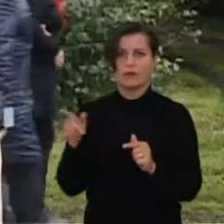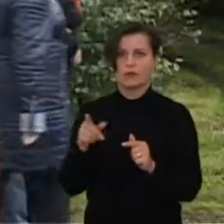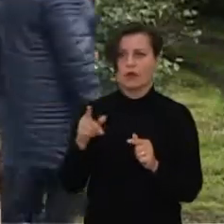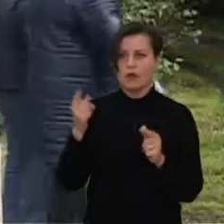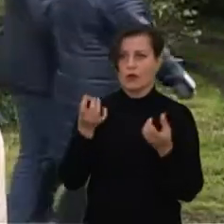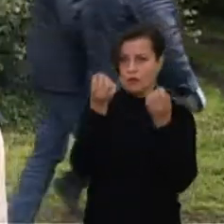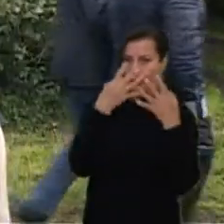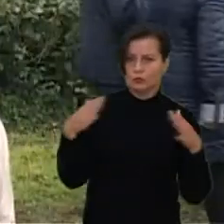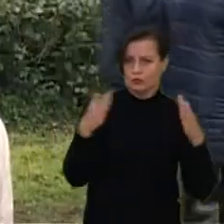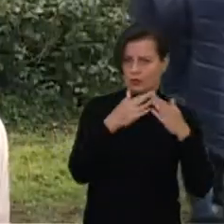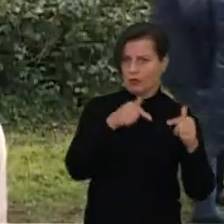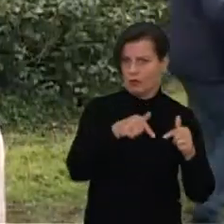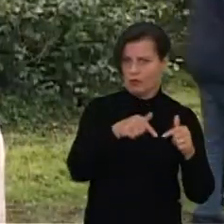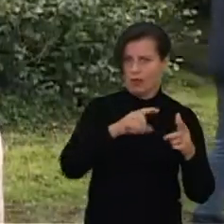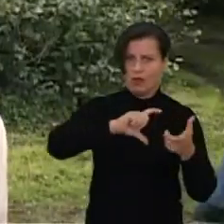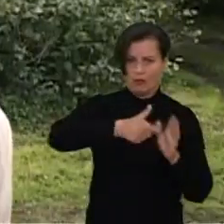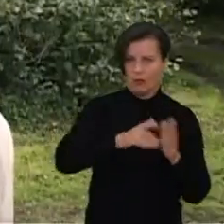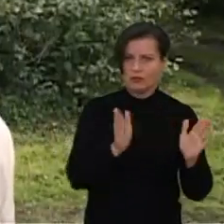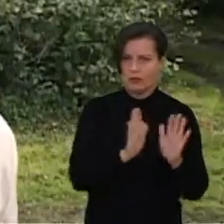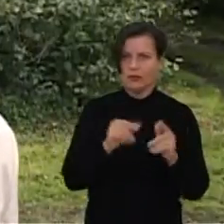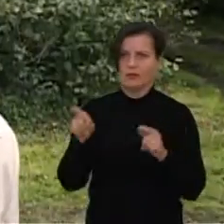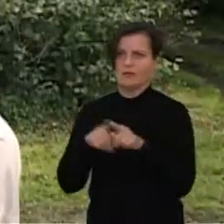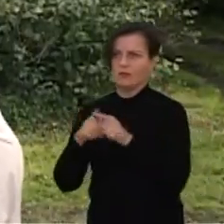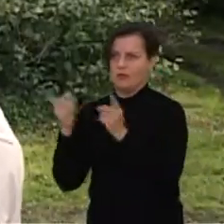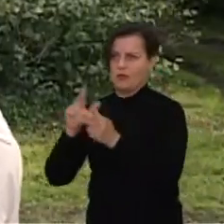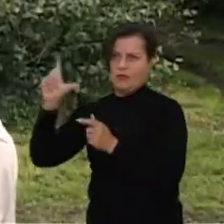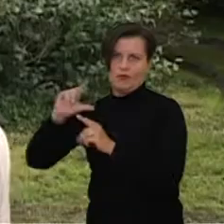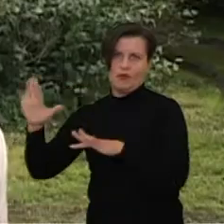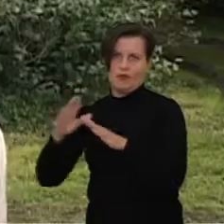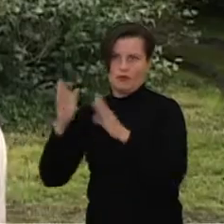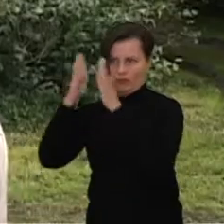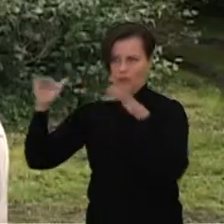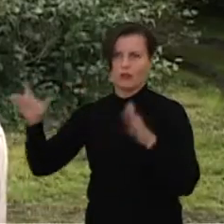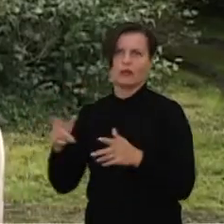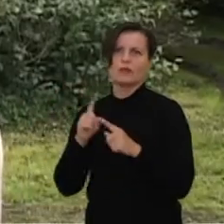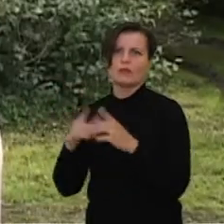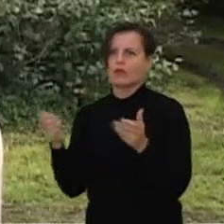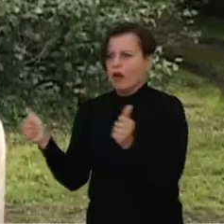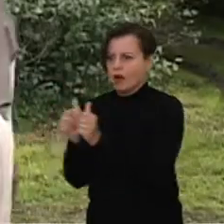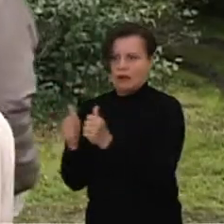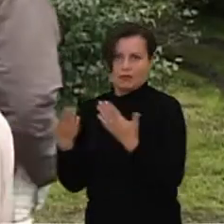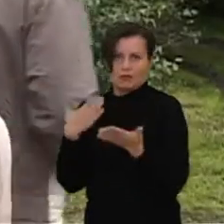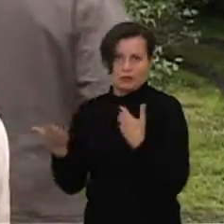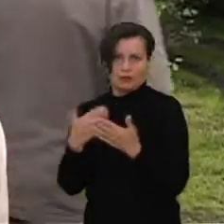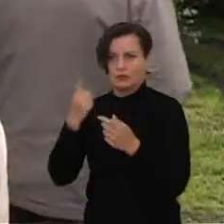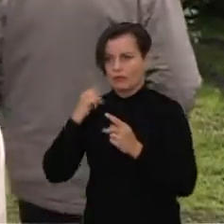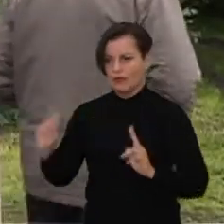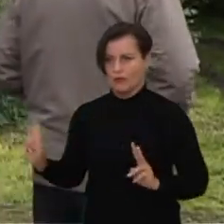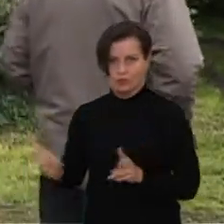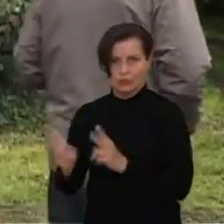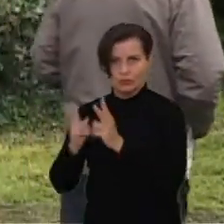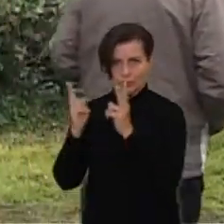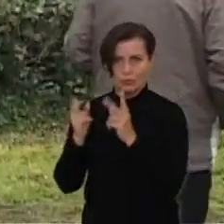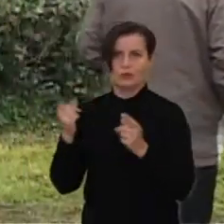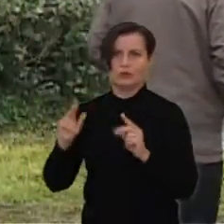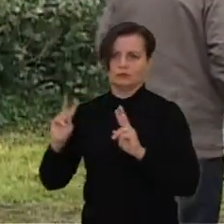minė kultūros namuose, kaip aš sakau, toksai artinesnis bendravimas mūsų gal kiek. Mes norime laužą užsikurti,